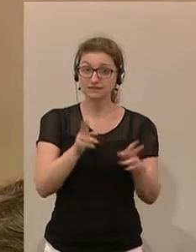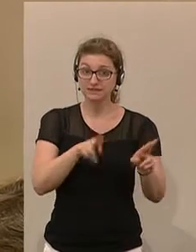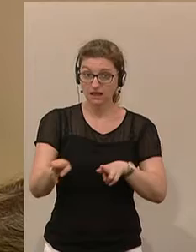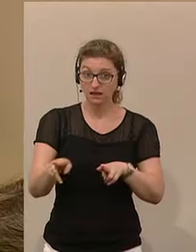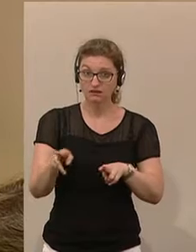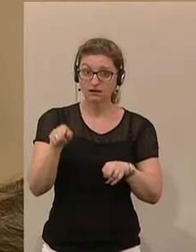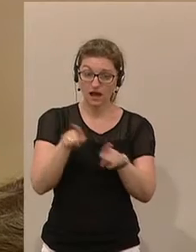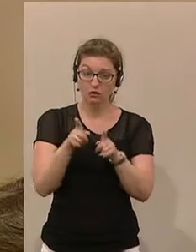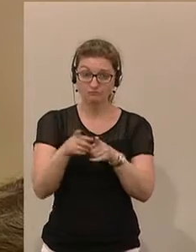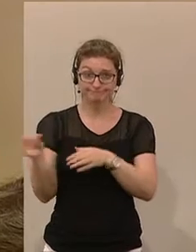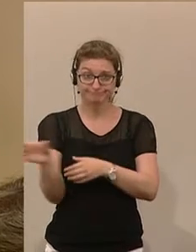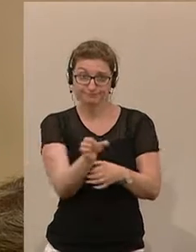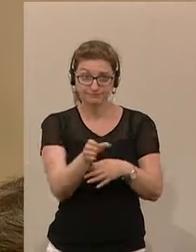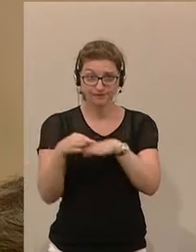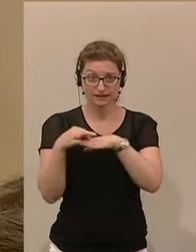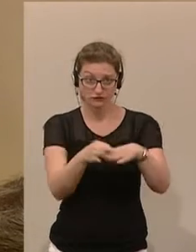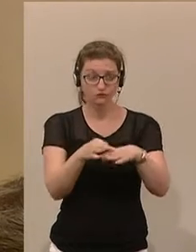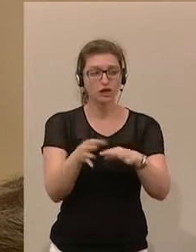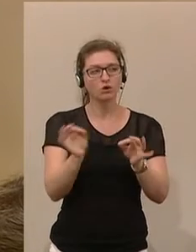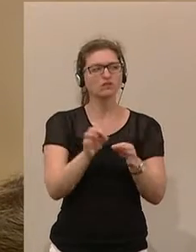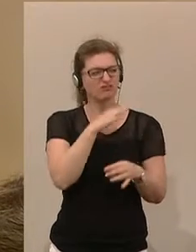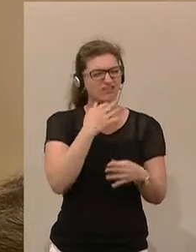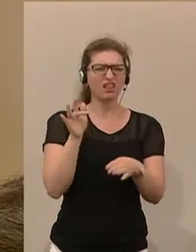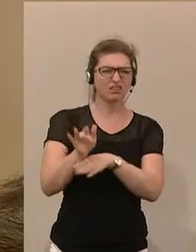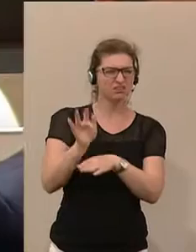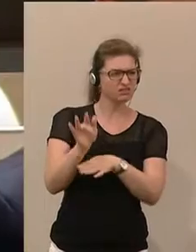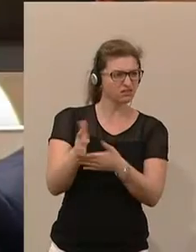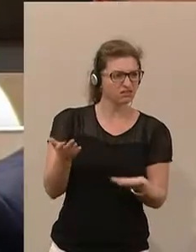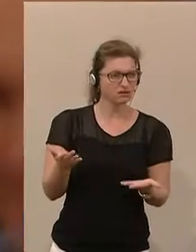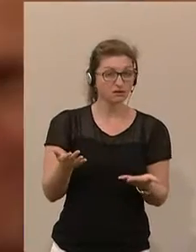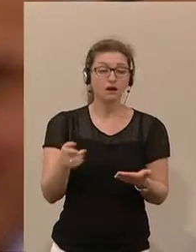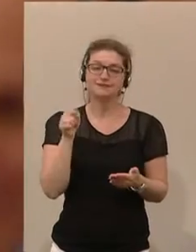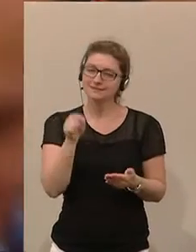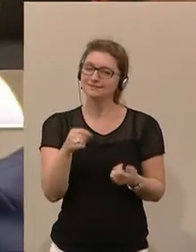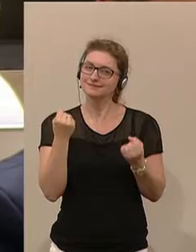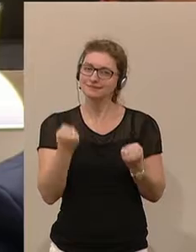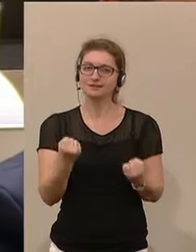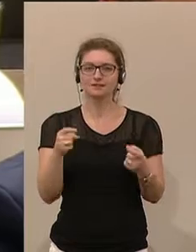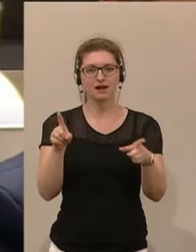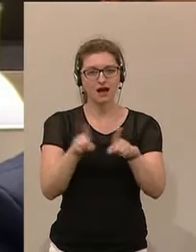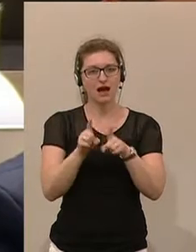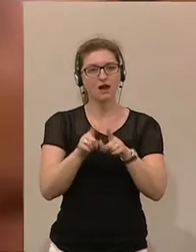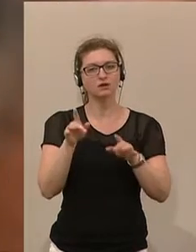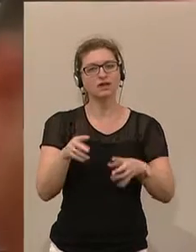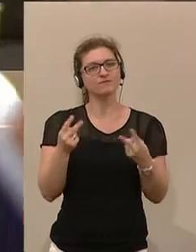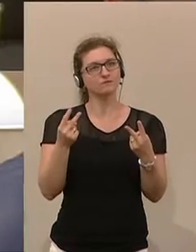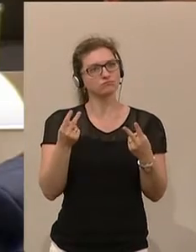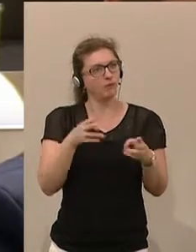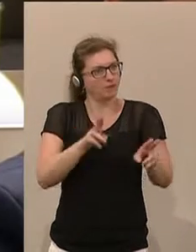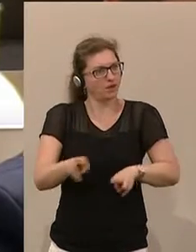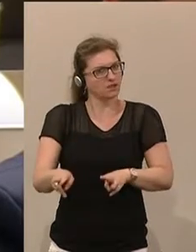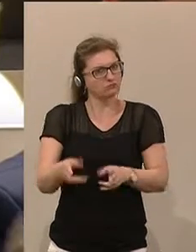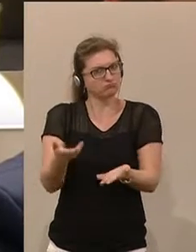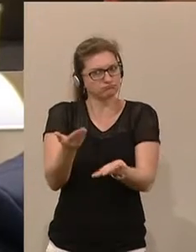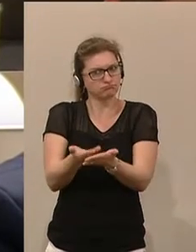die dabei entstanden sind und die so heftig kritisiert wurden, haben sicherlich auch eine wesentliche Berechtigung.